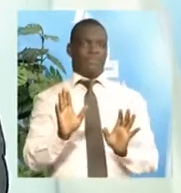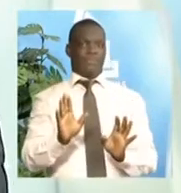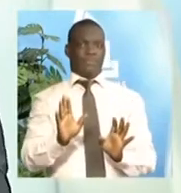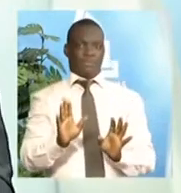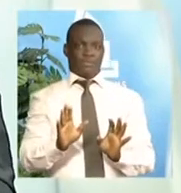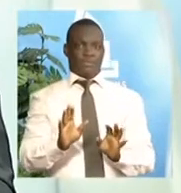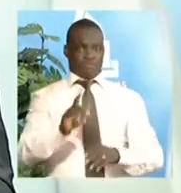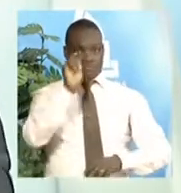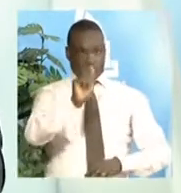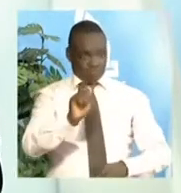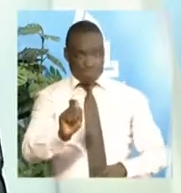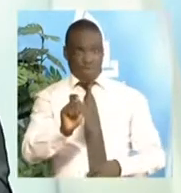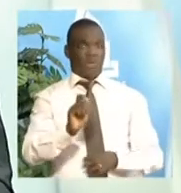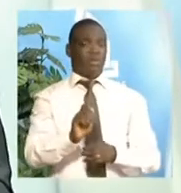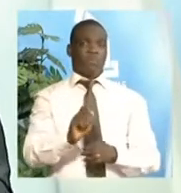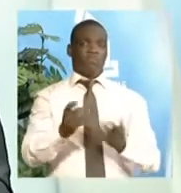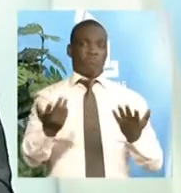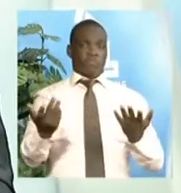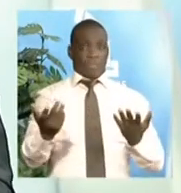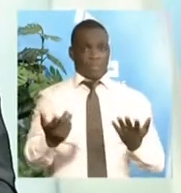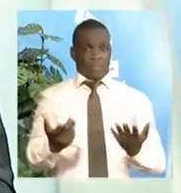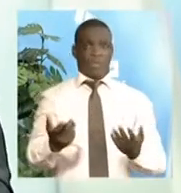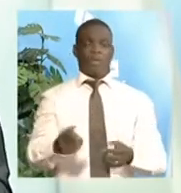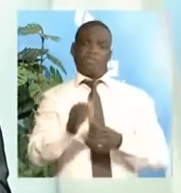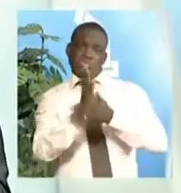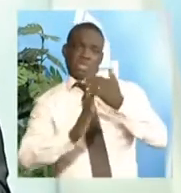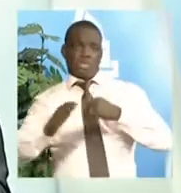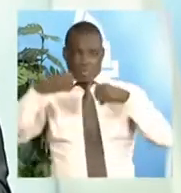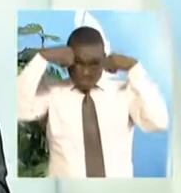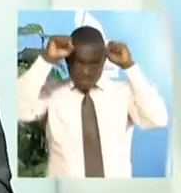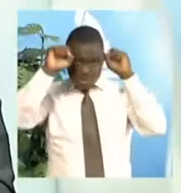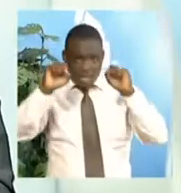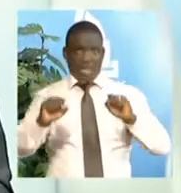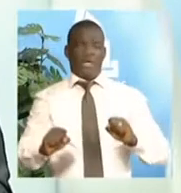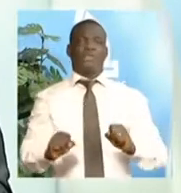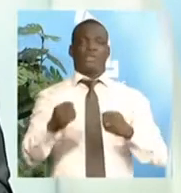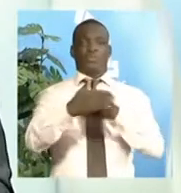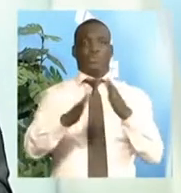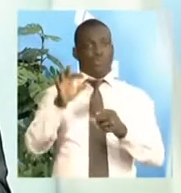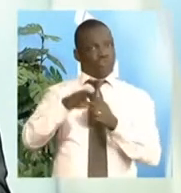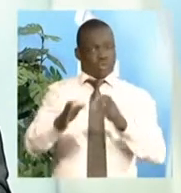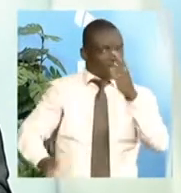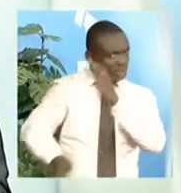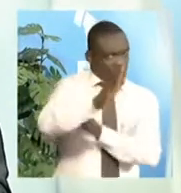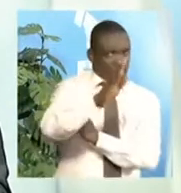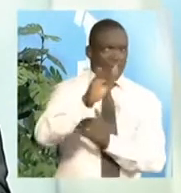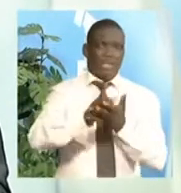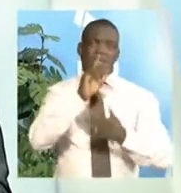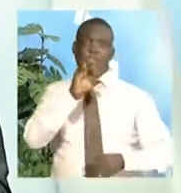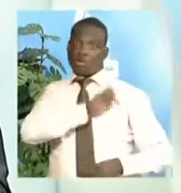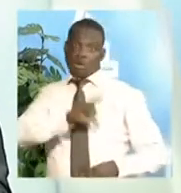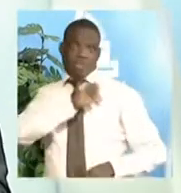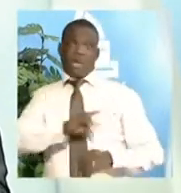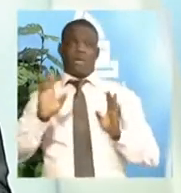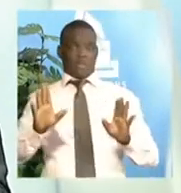pouvant se défaire de ces listings, certains présidents des bureaux de vote les ont expulsés. C'est qu'il y de droit, parce que